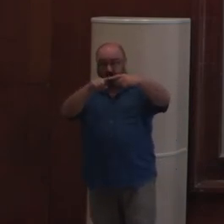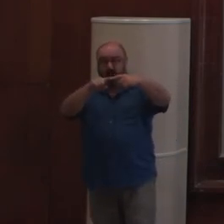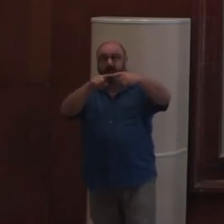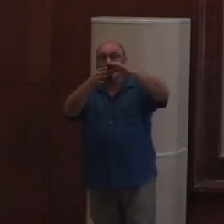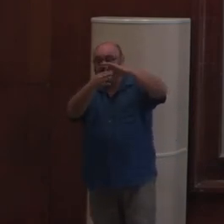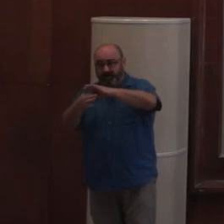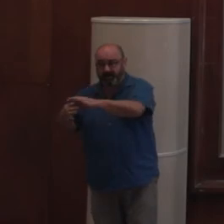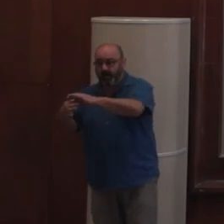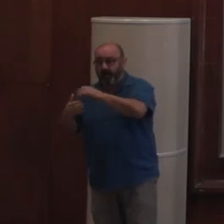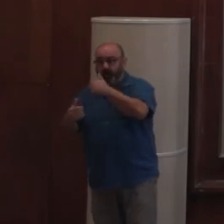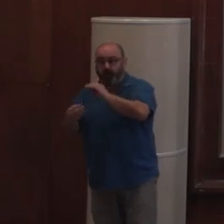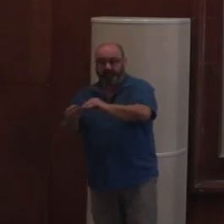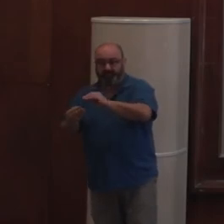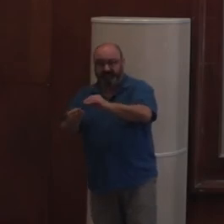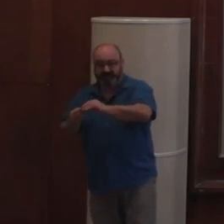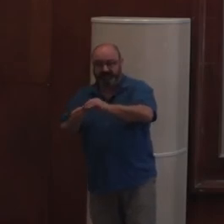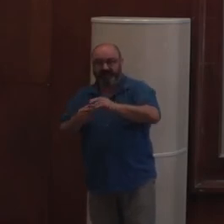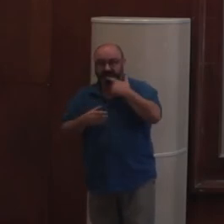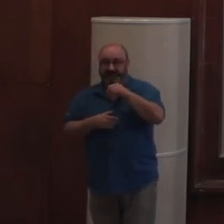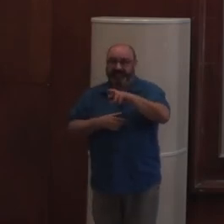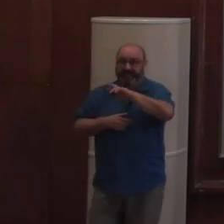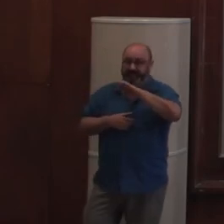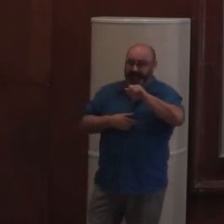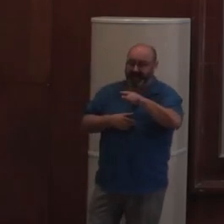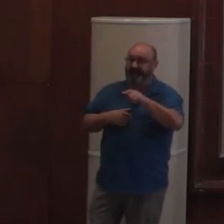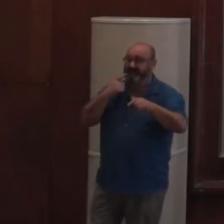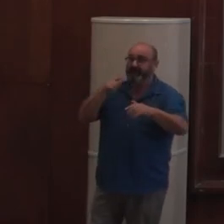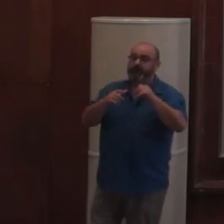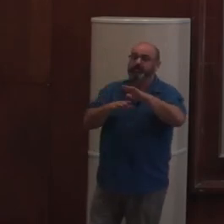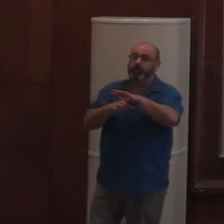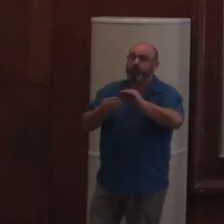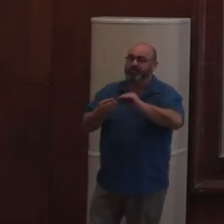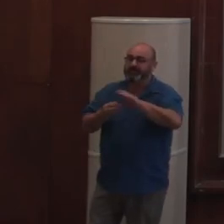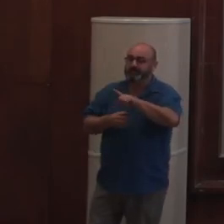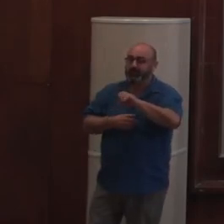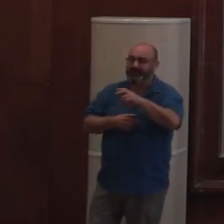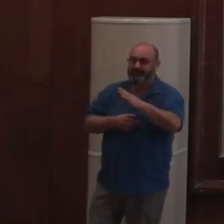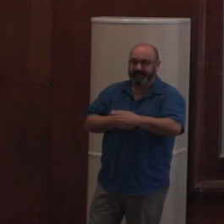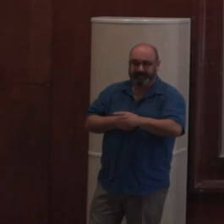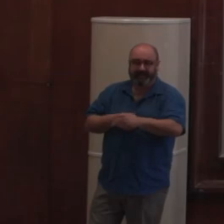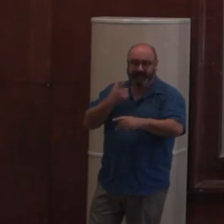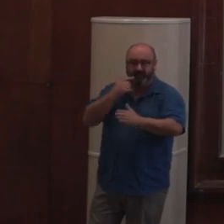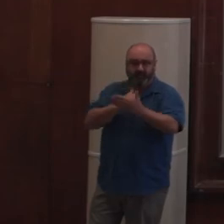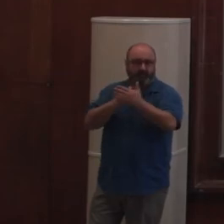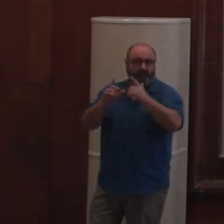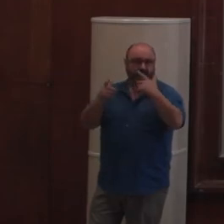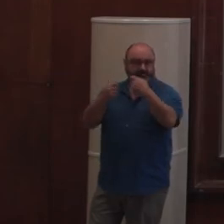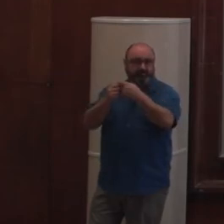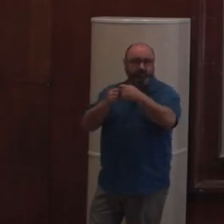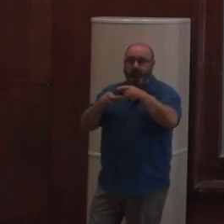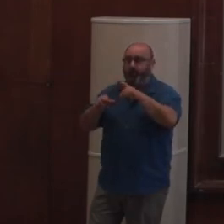avec un objet. Et c'est pour ça qu a une base de données relationnelle.'est-à que tous les objets dans la Zodb correspondent à leur URL. Je pense que ça a été présenté tout à l'heure.